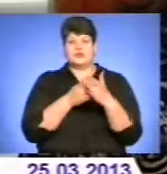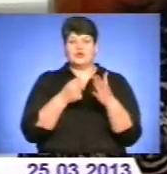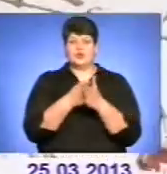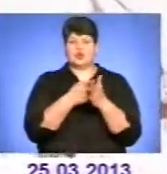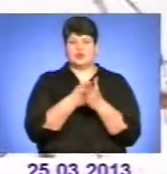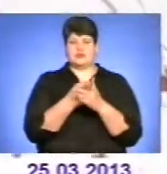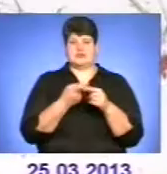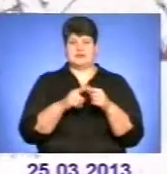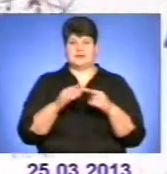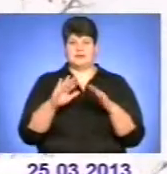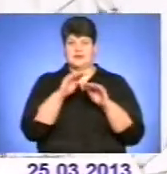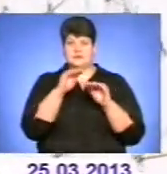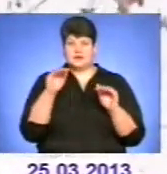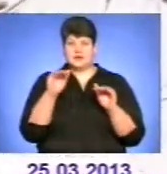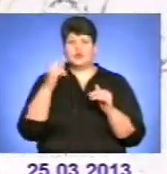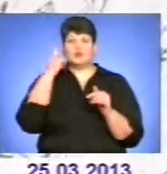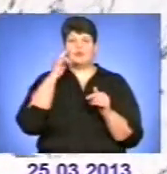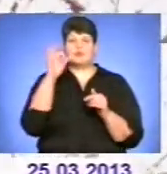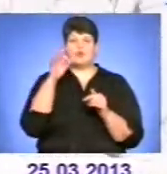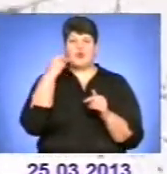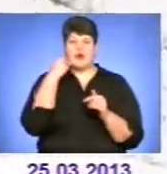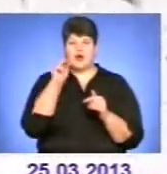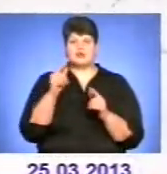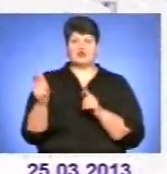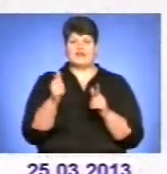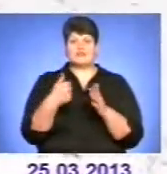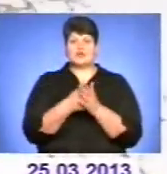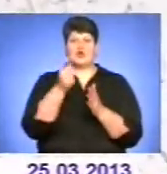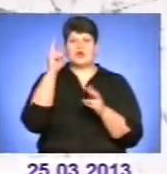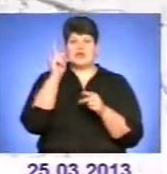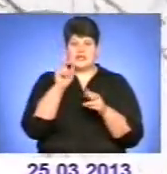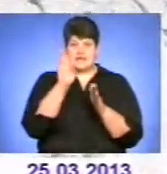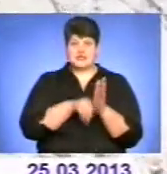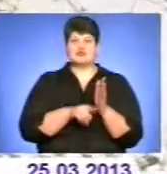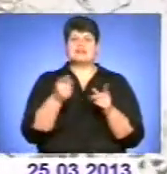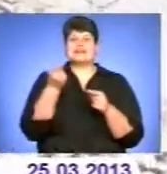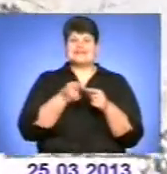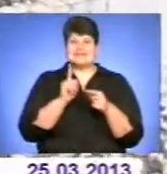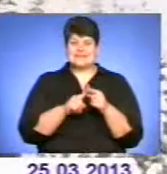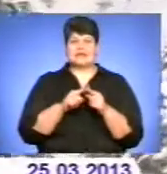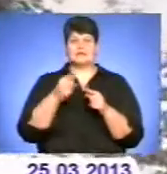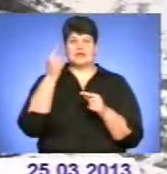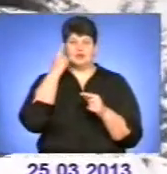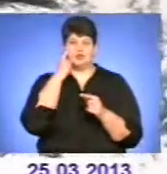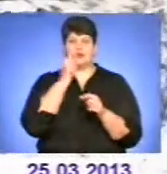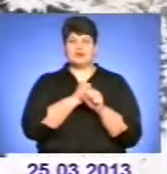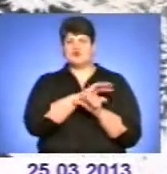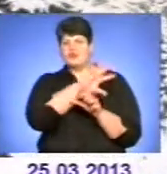явищ. Сподіватися на краще та готуватися до гіршого – за таким принципом зараз працюють усі служби.